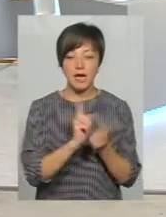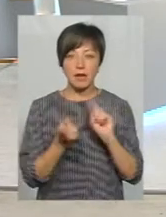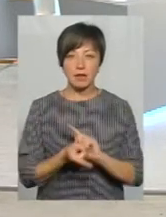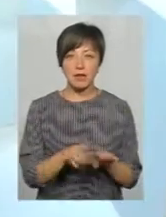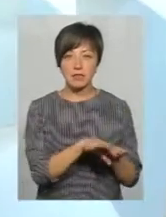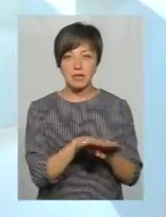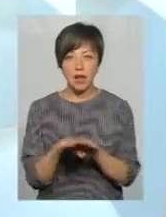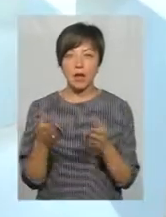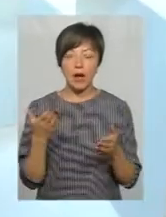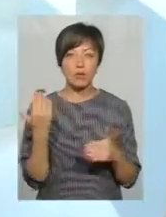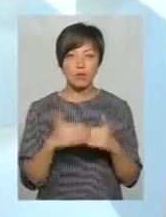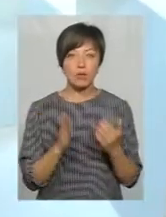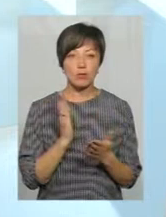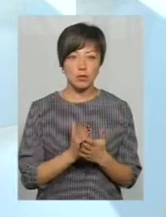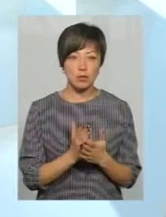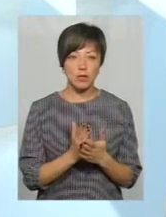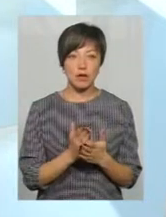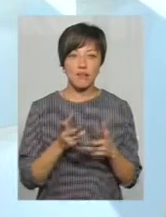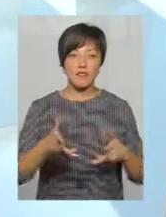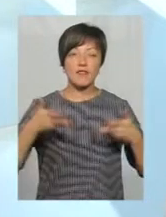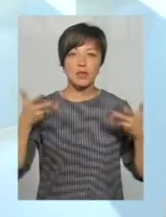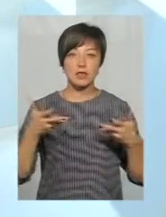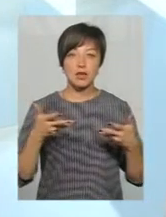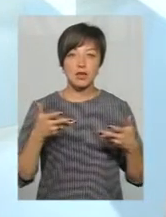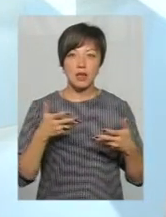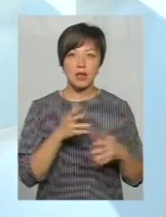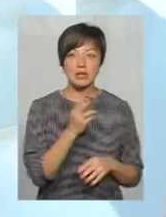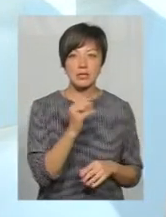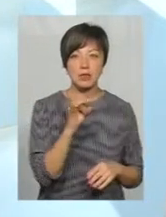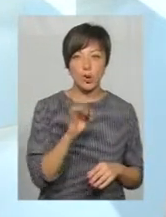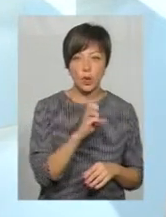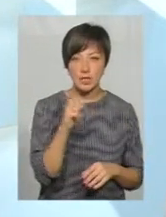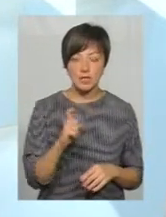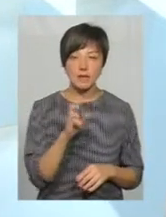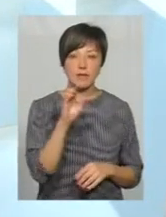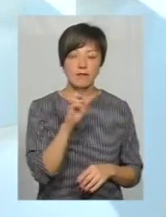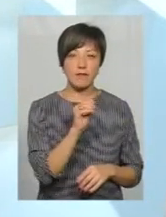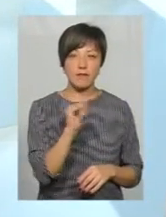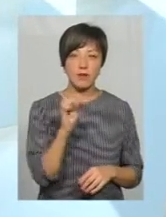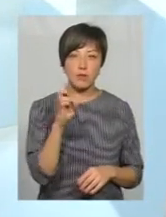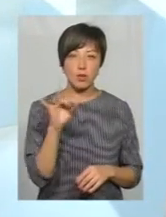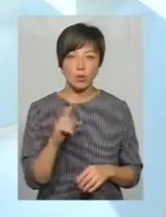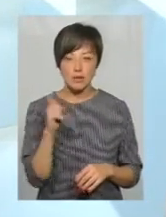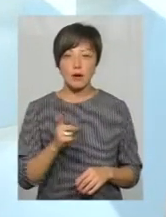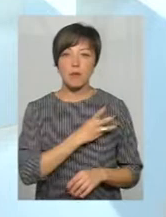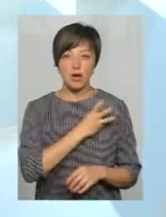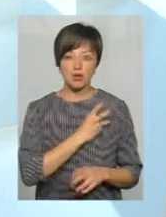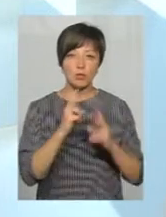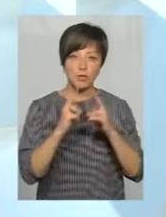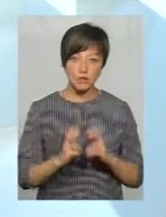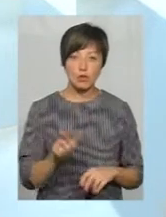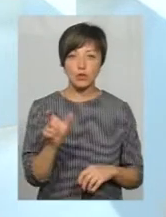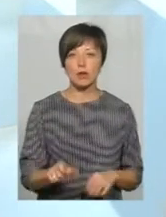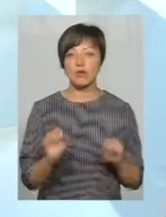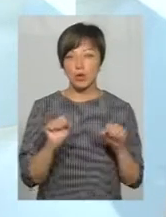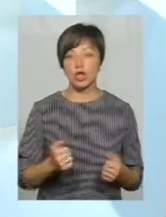стадію, яка вже буде вираженим фіброзом або цирозом. Тому бажано все ж таки обстежуватися, щоб людина